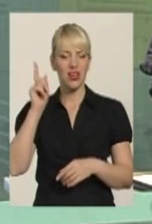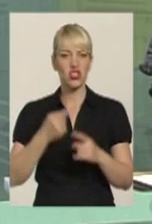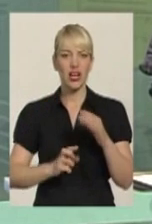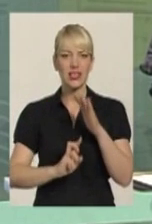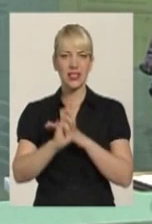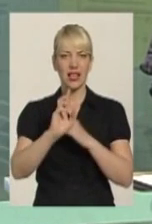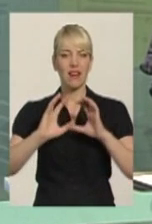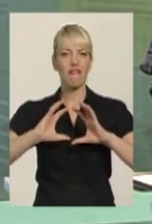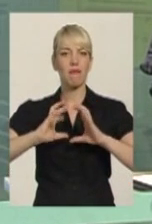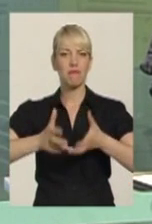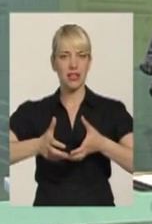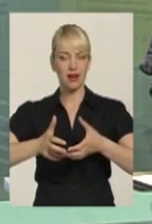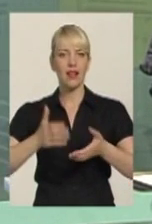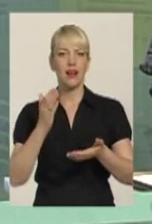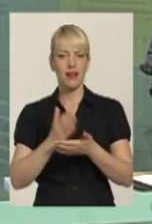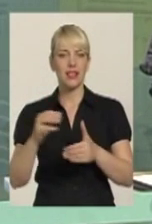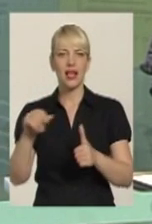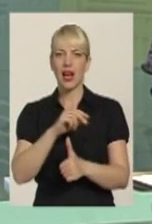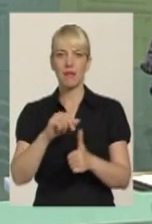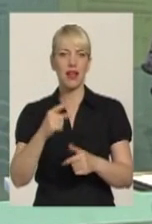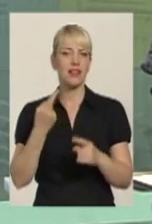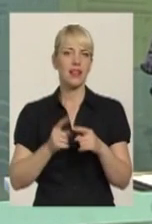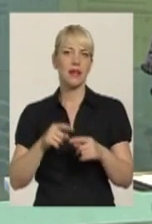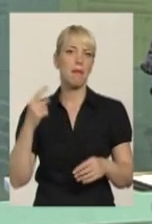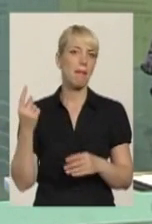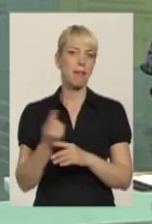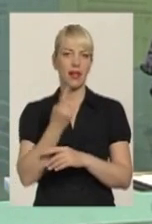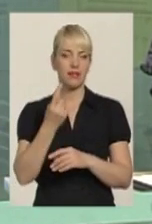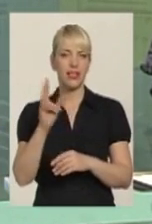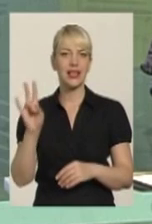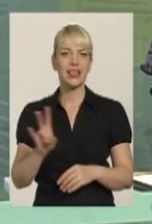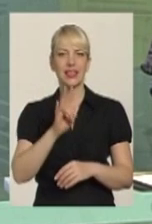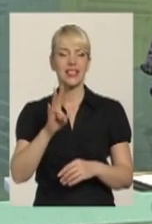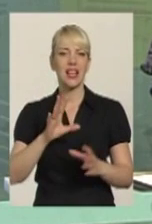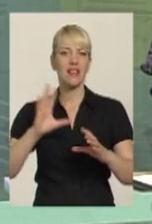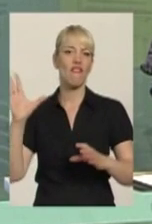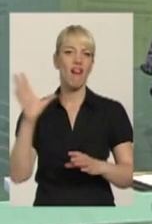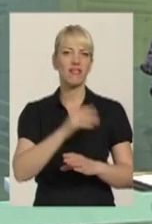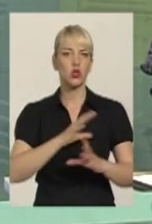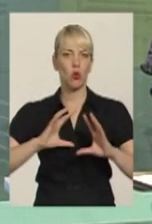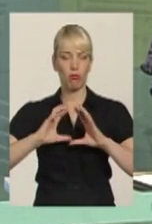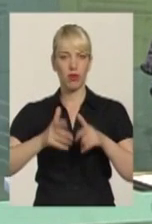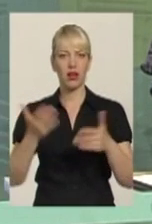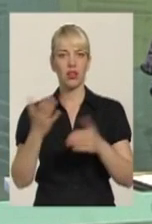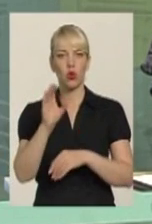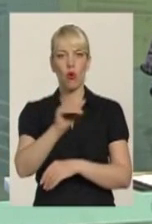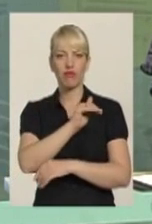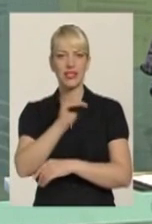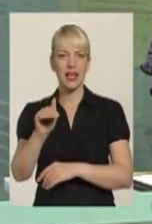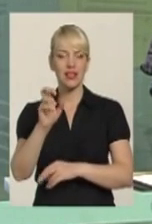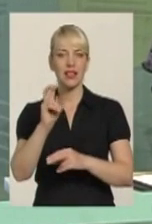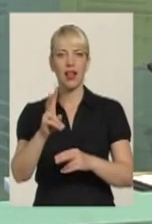віра – це є армянська церква, армяне – пері християне во всім міре, які офіціально, як